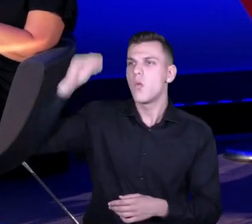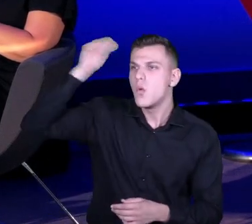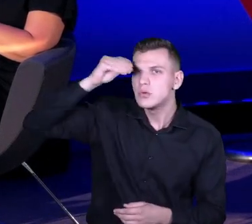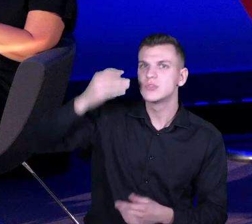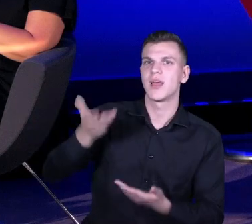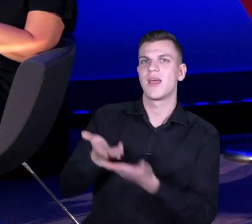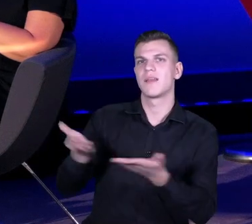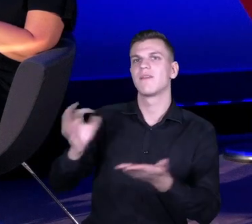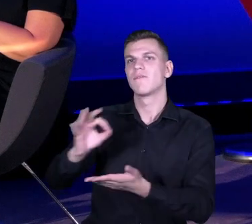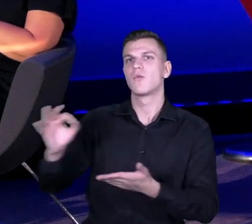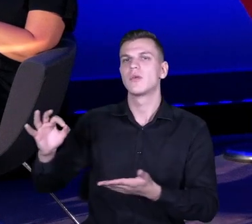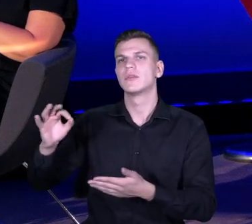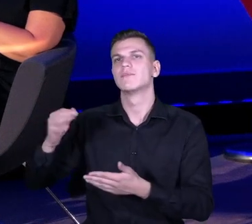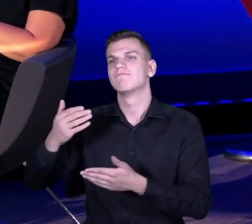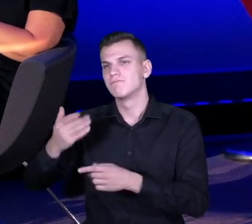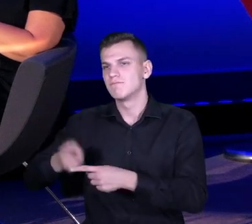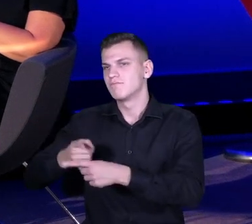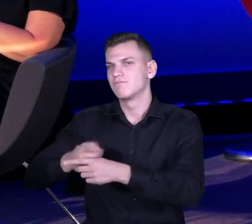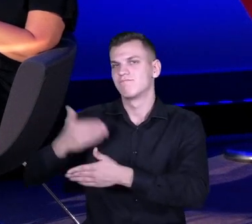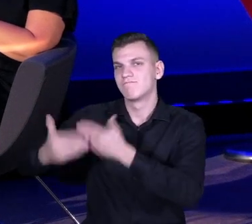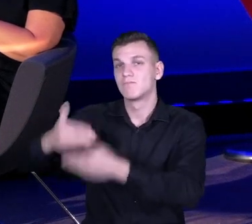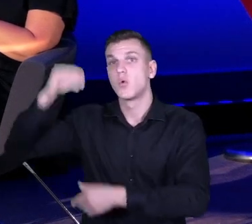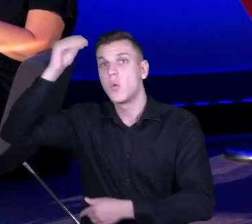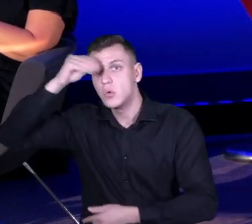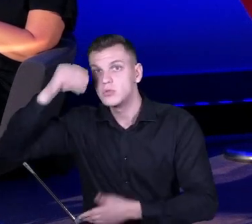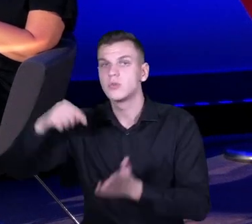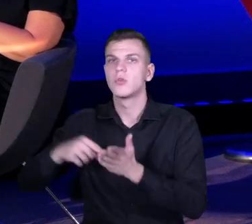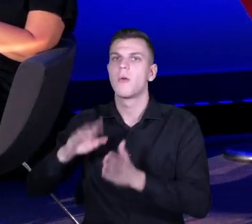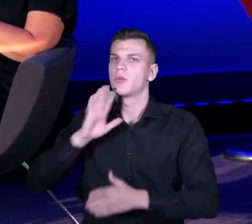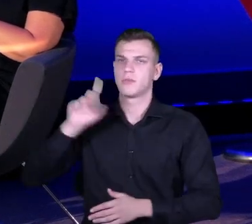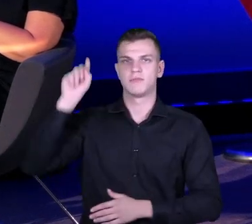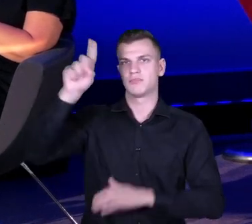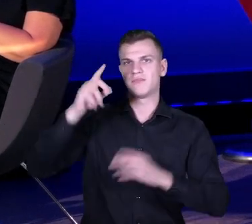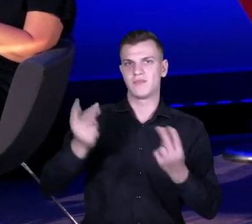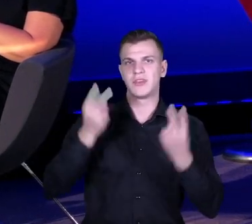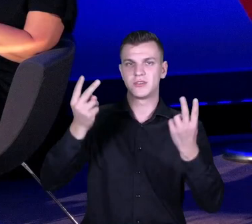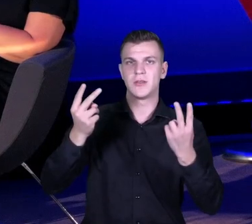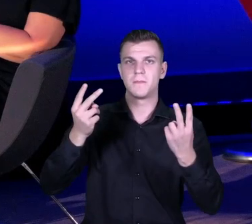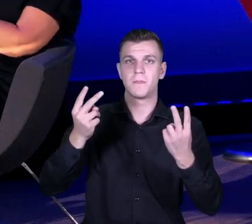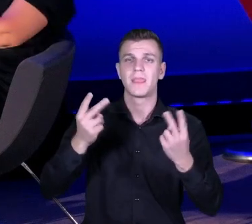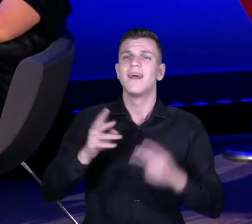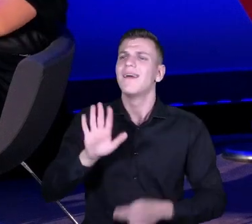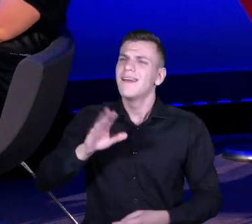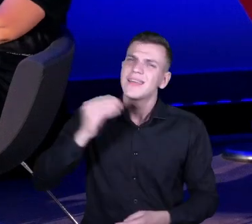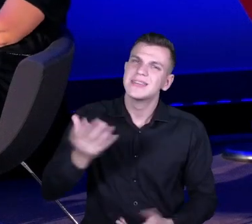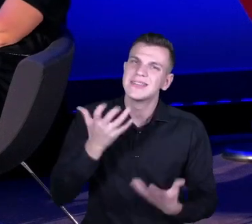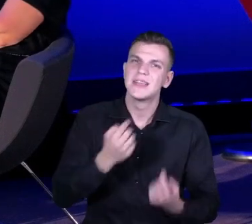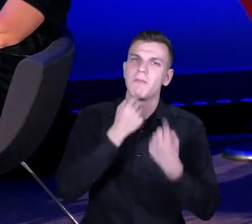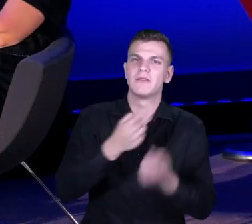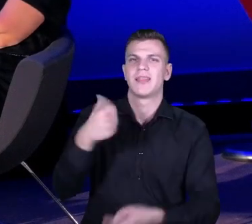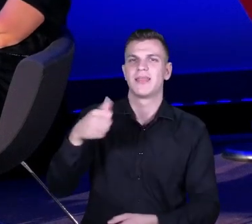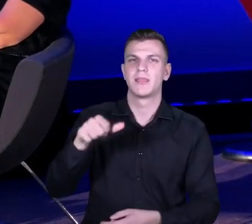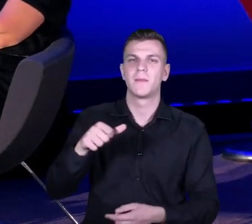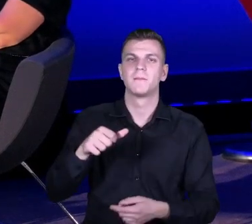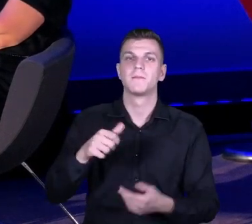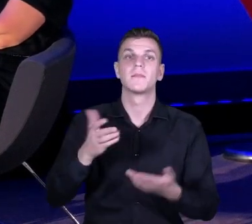uczenia się stają się jak gdyby centrum tego wszystkiego, co się dzieje. Ja jeszcze o jednej rzeczy powiem. Ja staram się, dbając o dobrostan